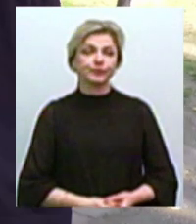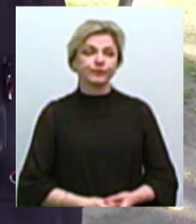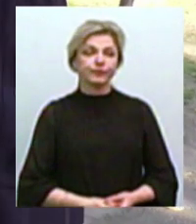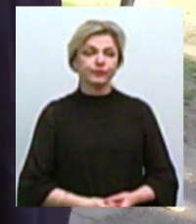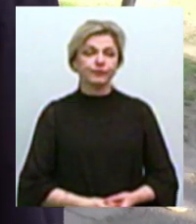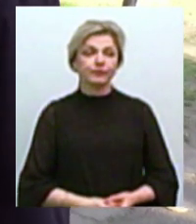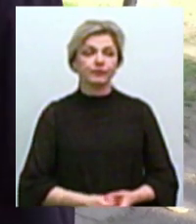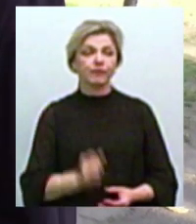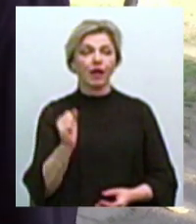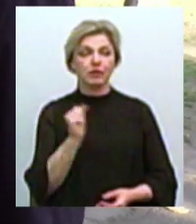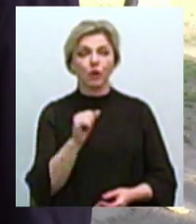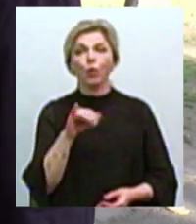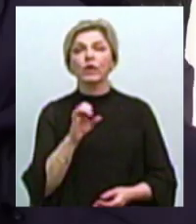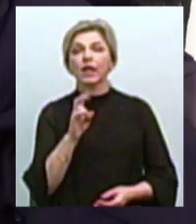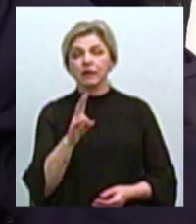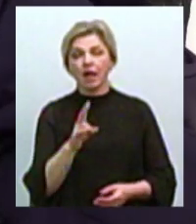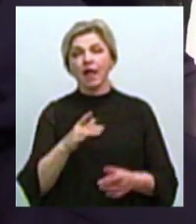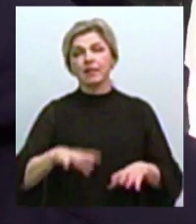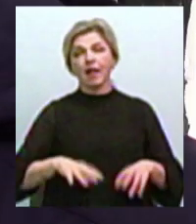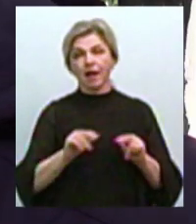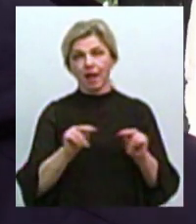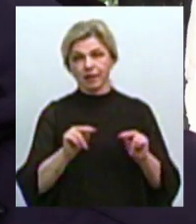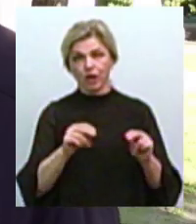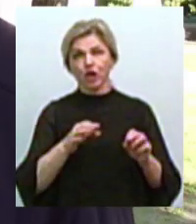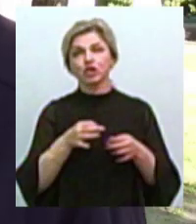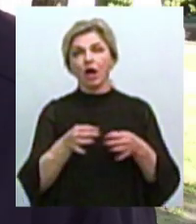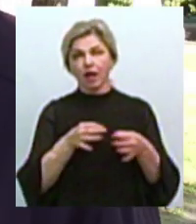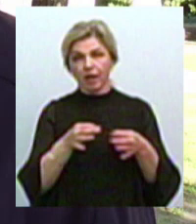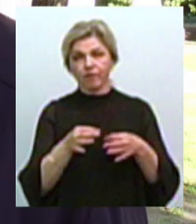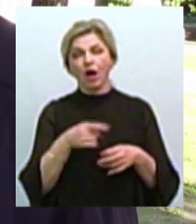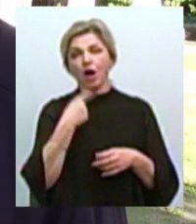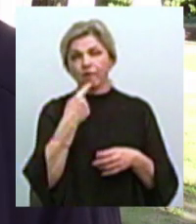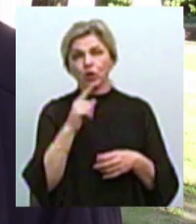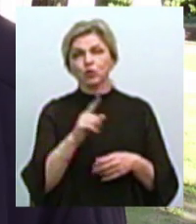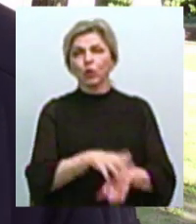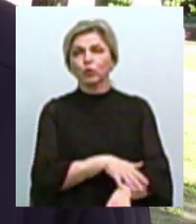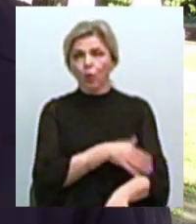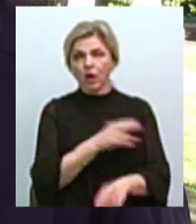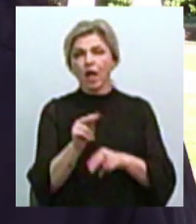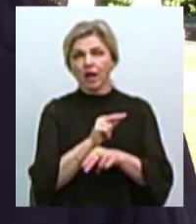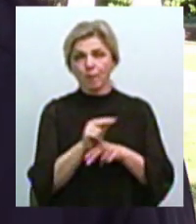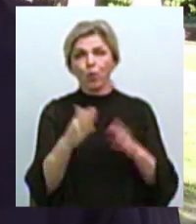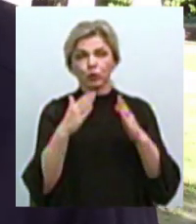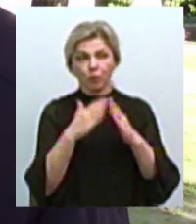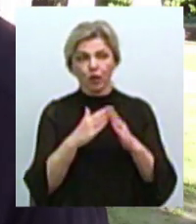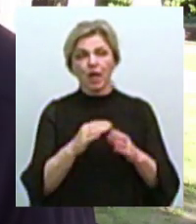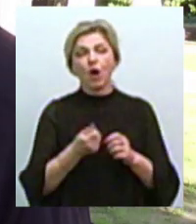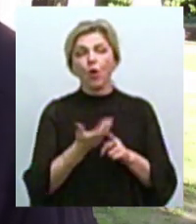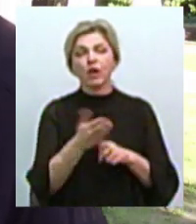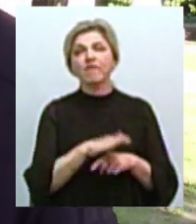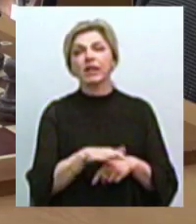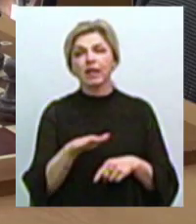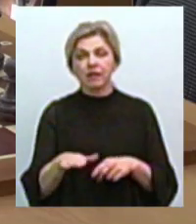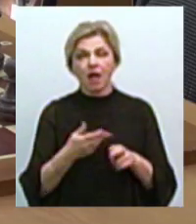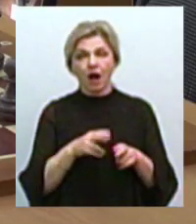Андрій Пунін – тренер з шахів. Працює у клубі три роки. Говорить, через тривалу реконструкцію будівлі кількість дітей, які займаються шахами,